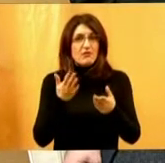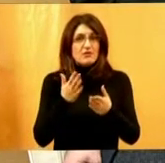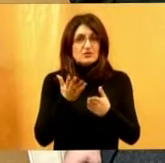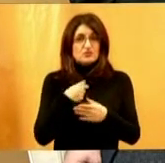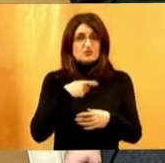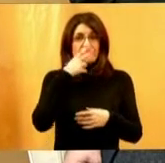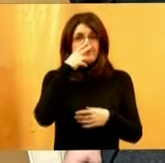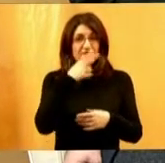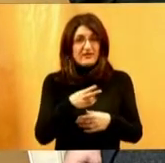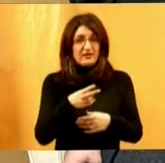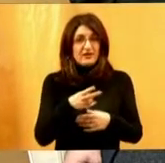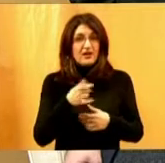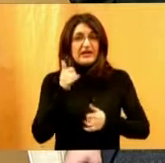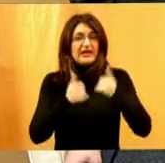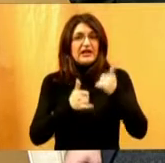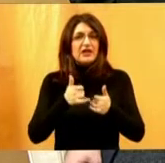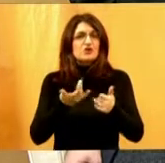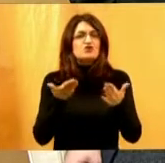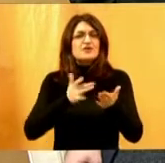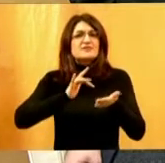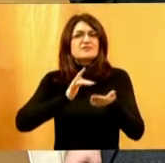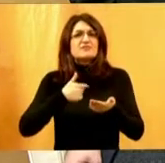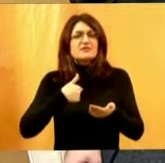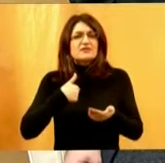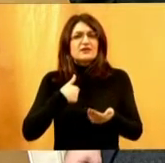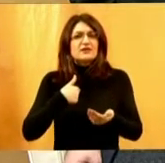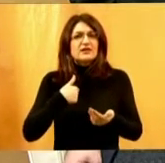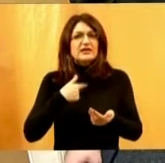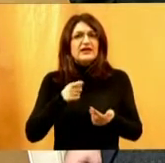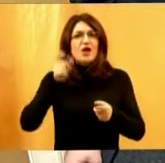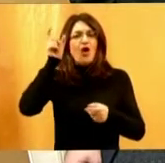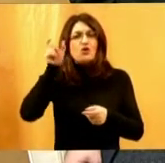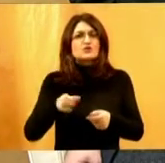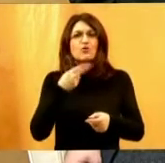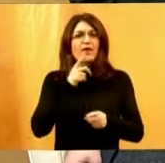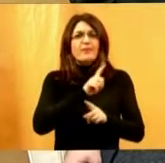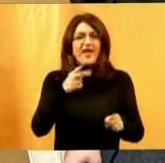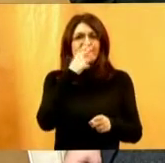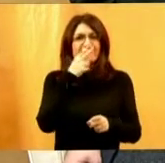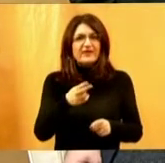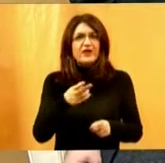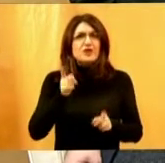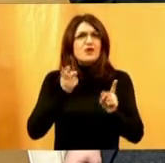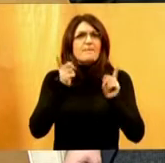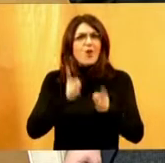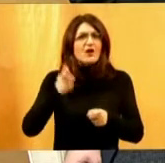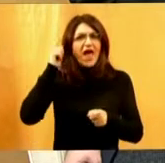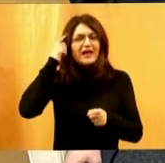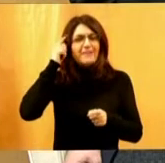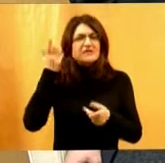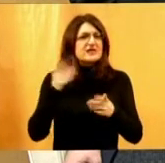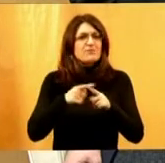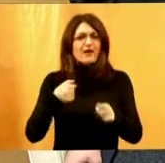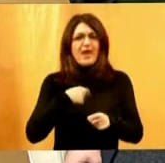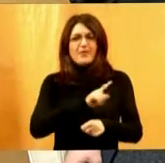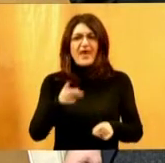vidi ili o čemu sve ja to moram ili osobe koje ne vide sve razmišljati zato što ne